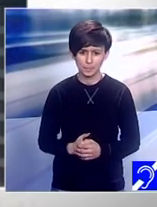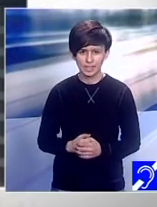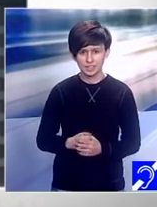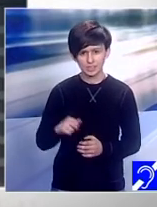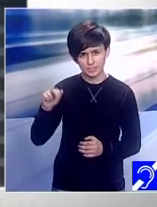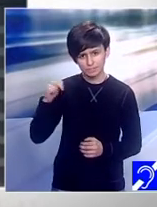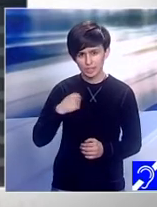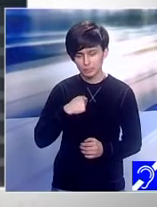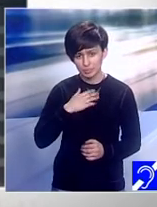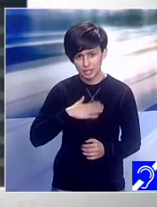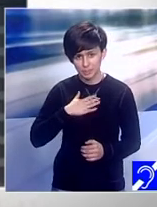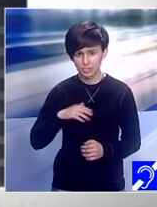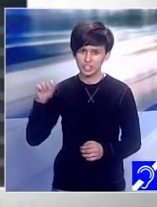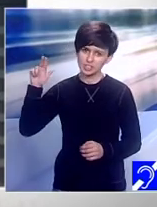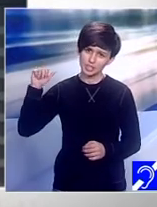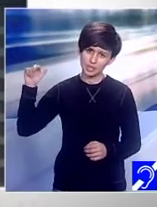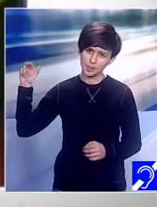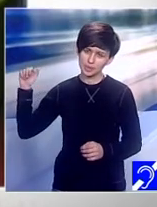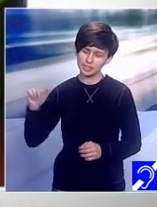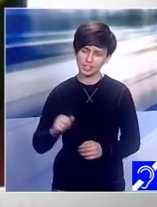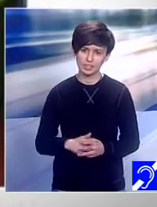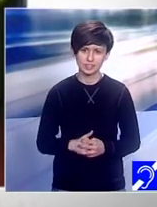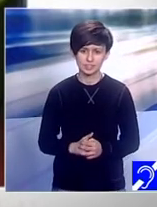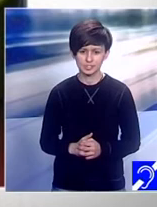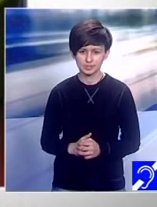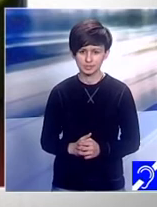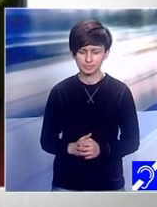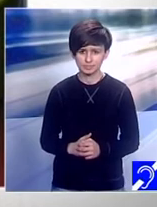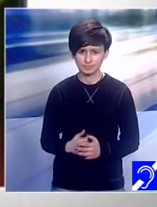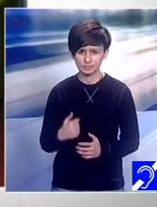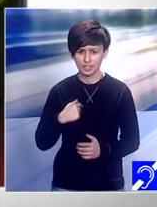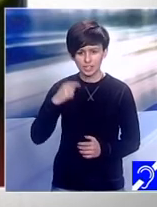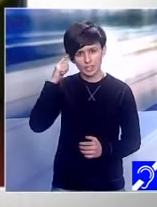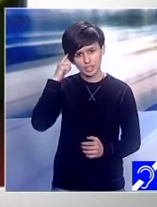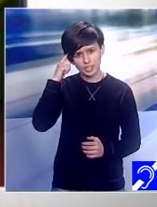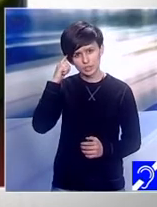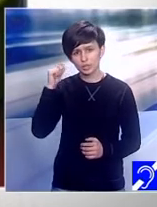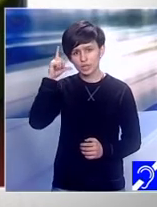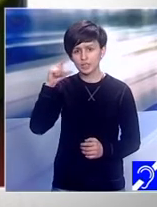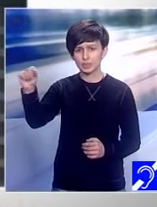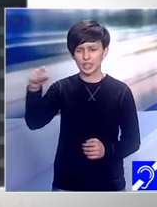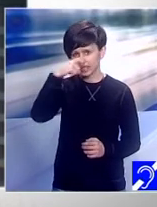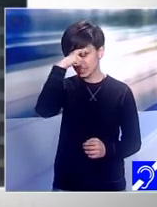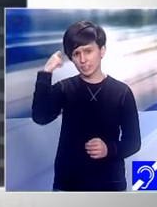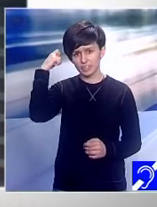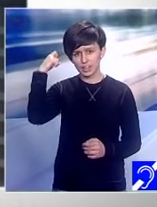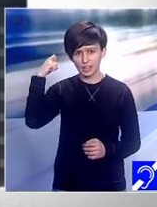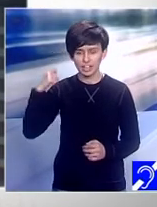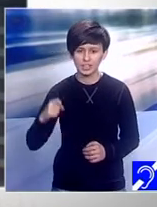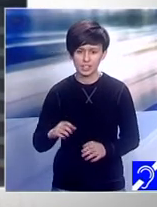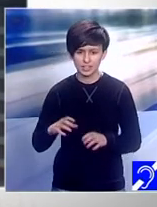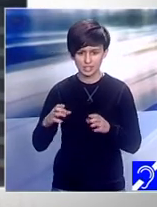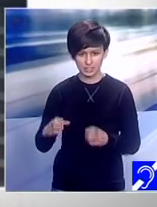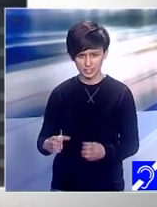știu că mergeți în vacanță vara la stațiune făți la Căciulata urmează să merge anul acesta la